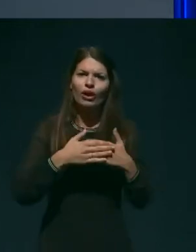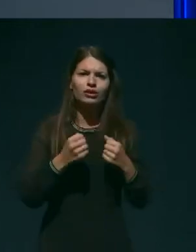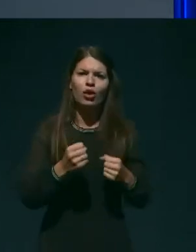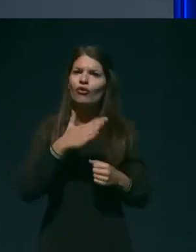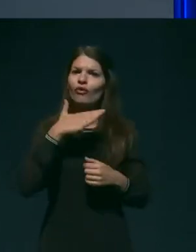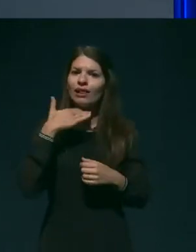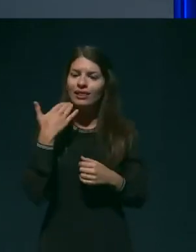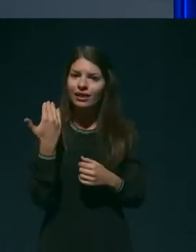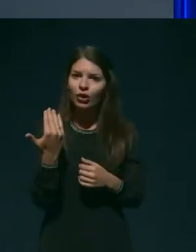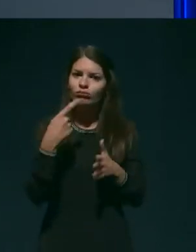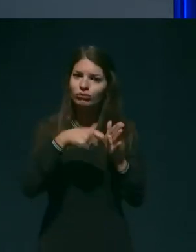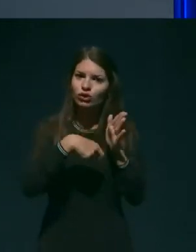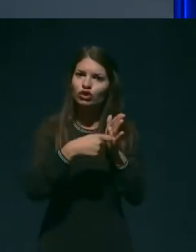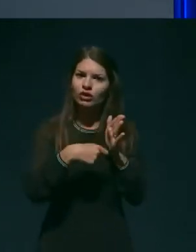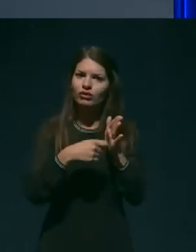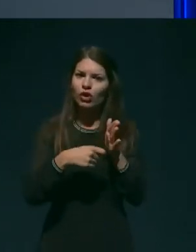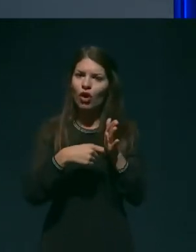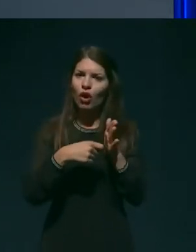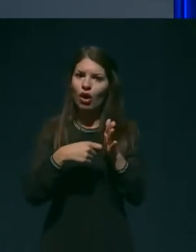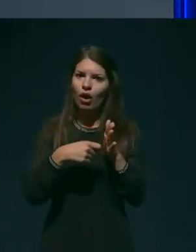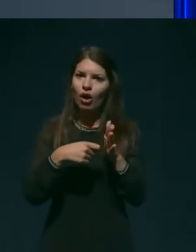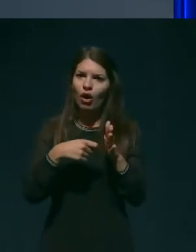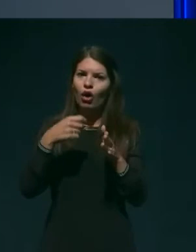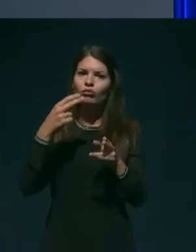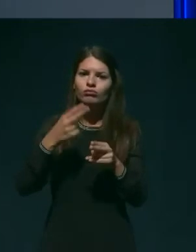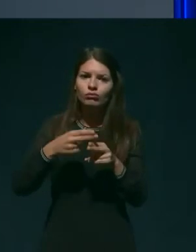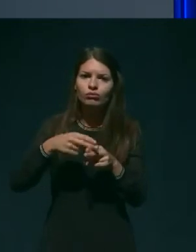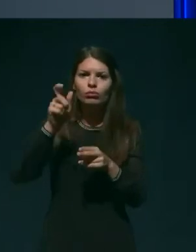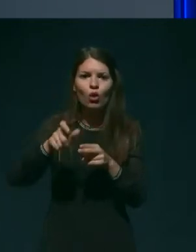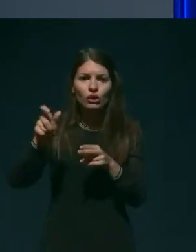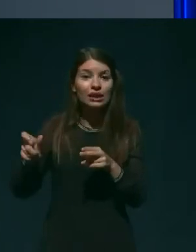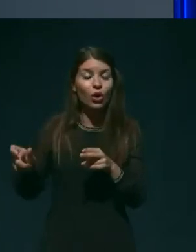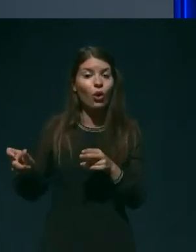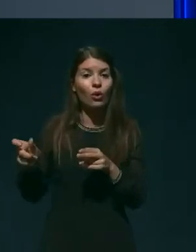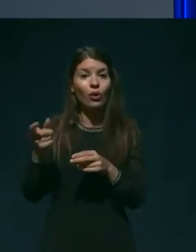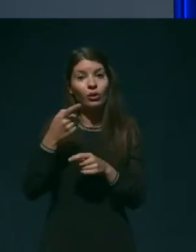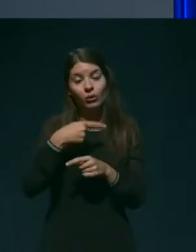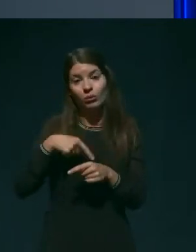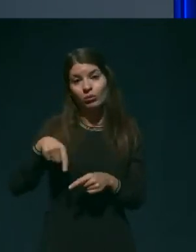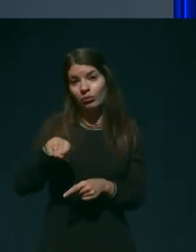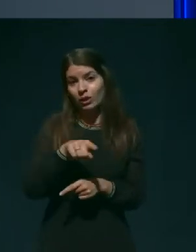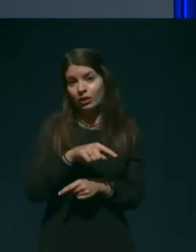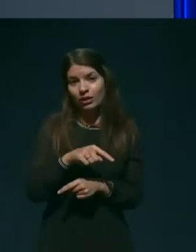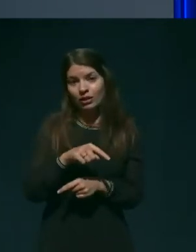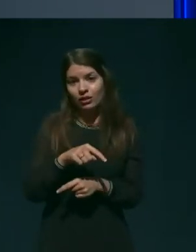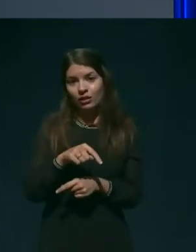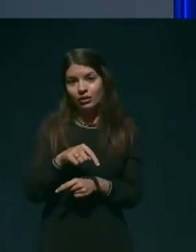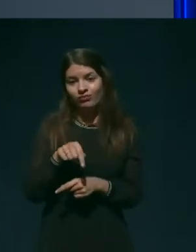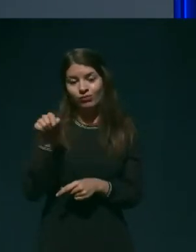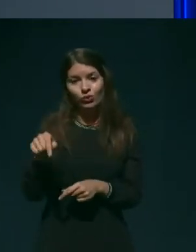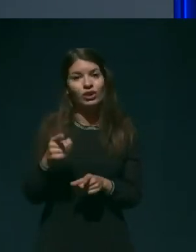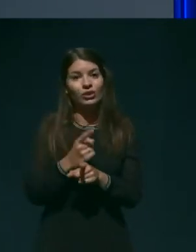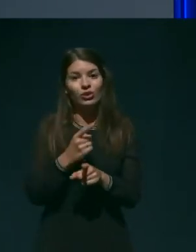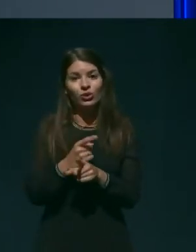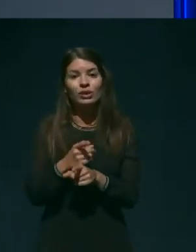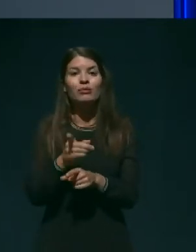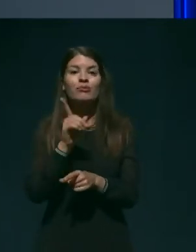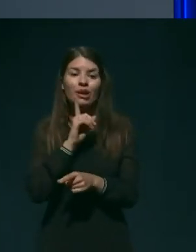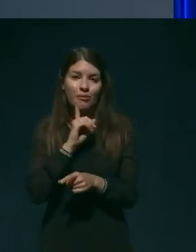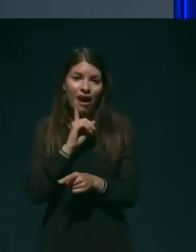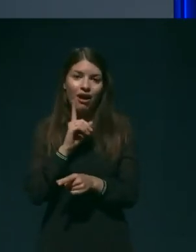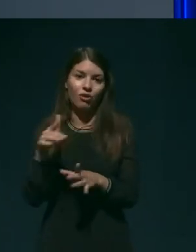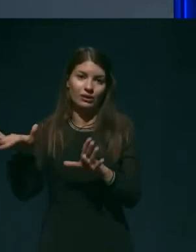števila obolelih, okuženjih, srečevali seveda tudi z izpadom kadra. In ne